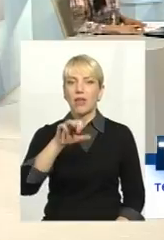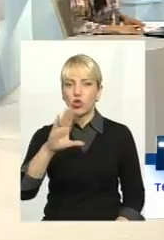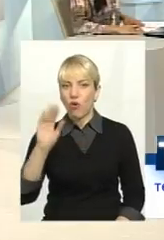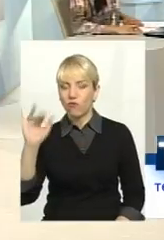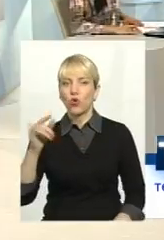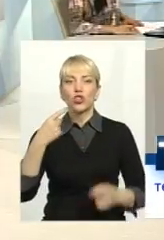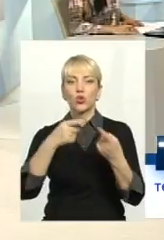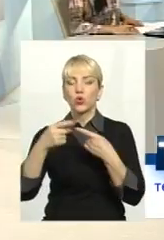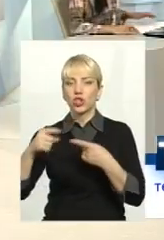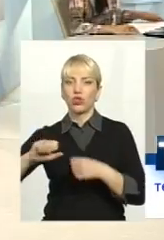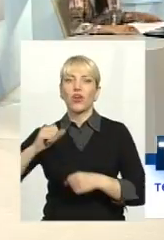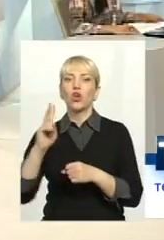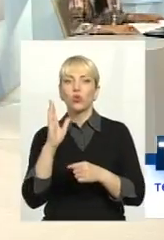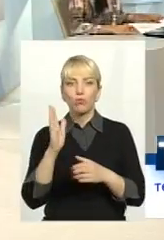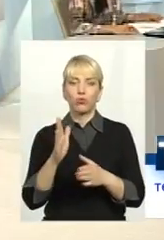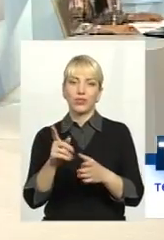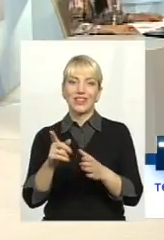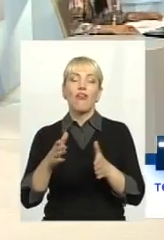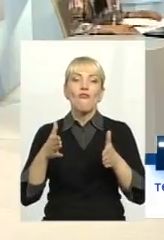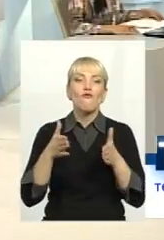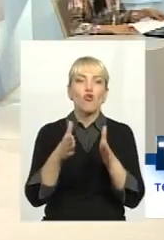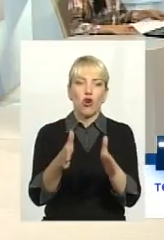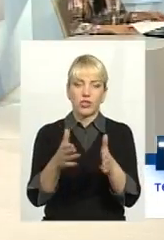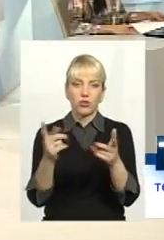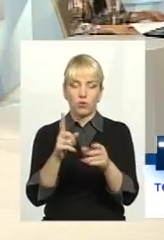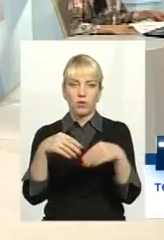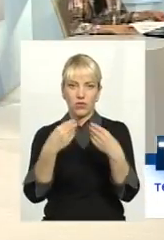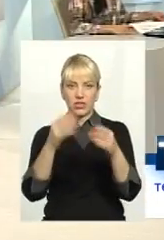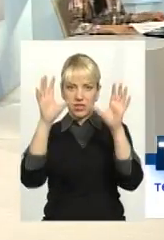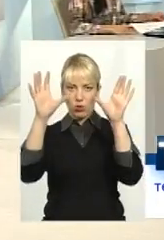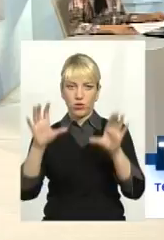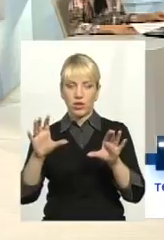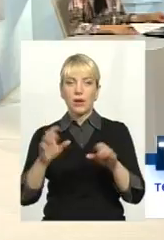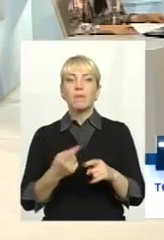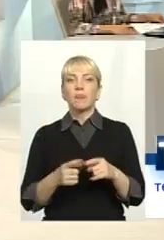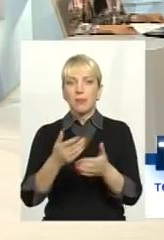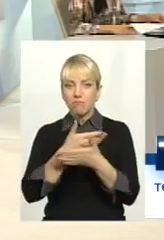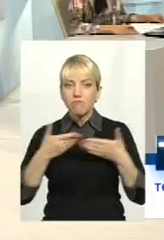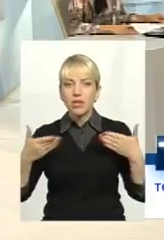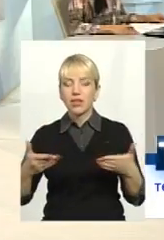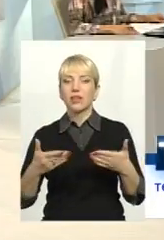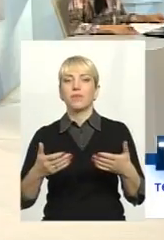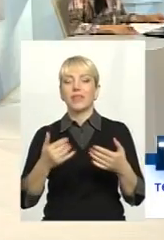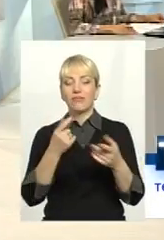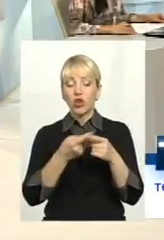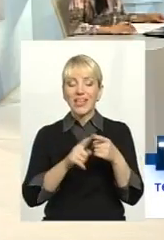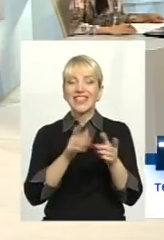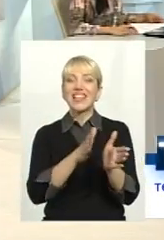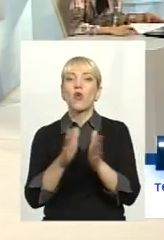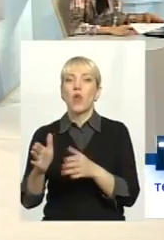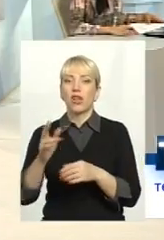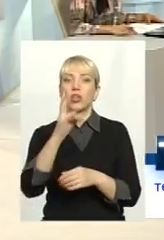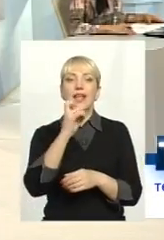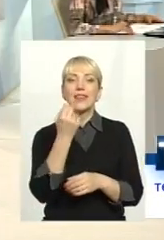які будуть їх загонять в коридори, які підписують закон. Сьогодні регулятор, вот эта нацкомісія,